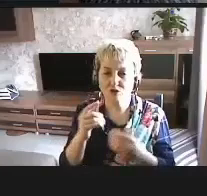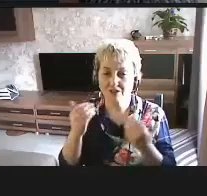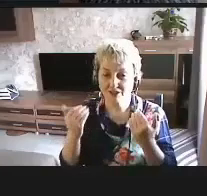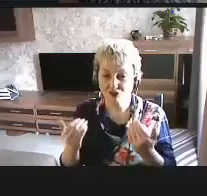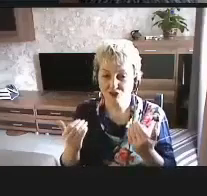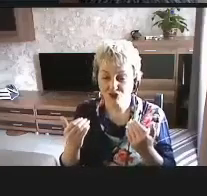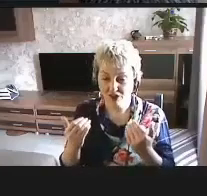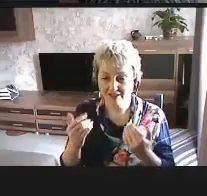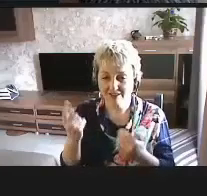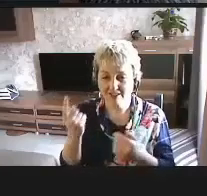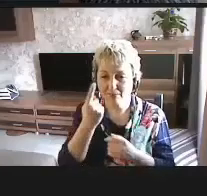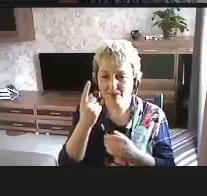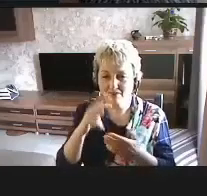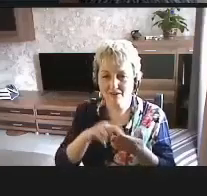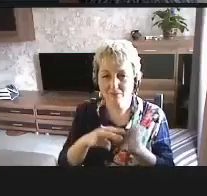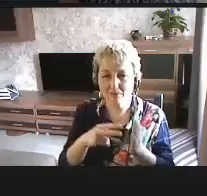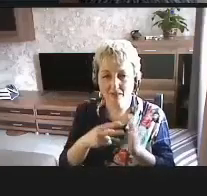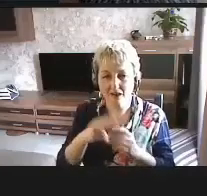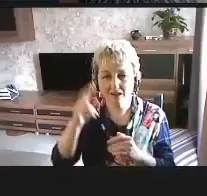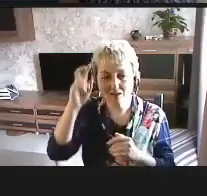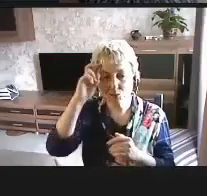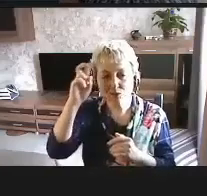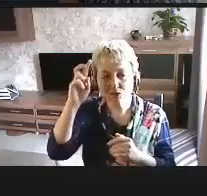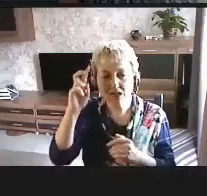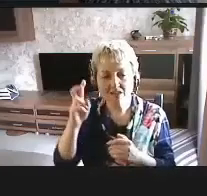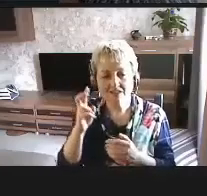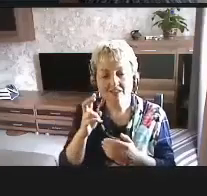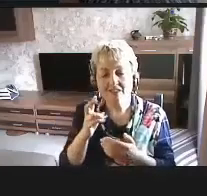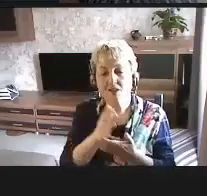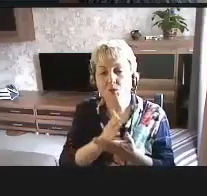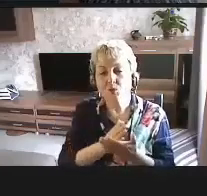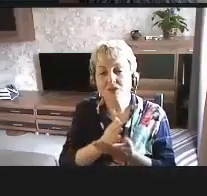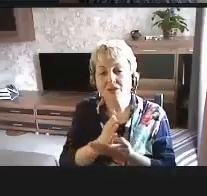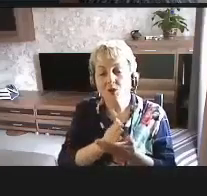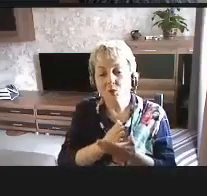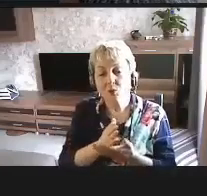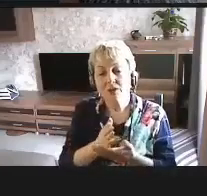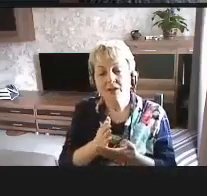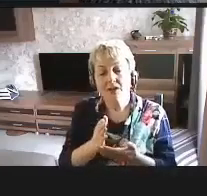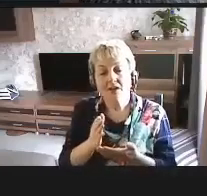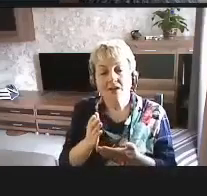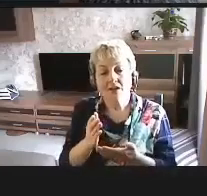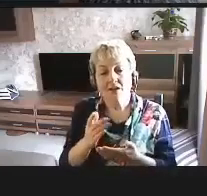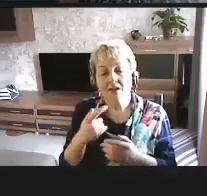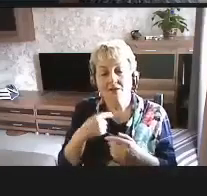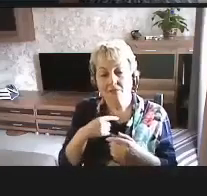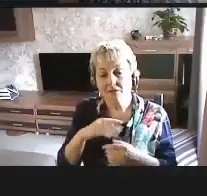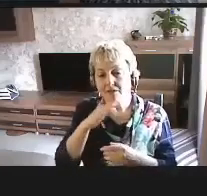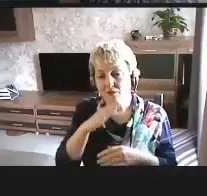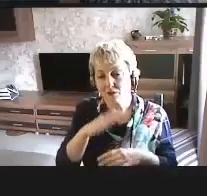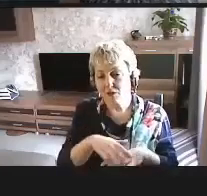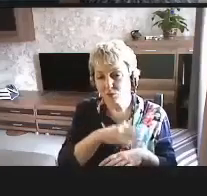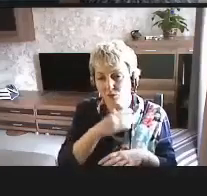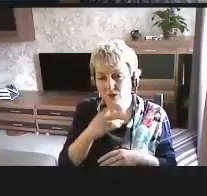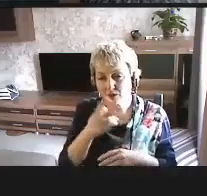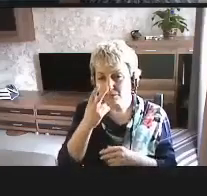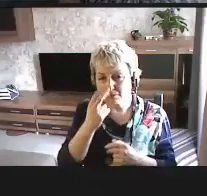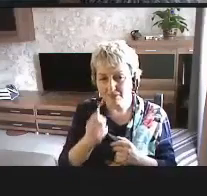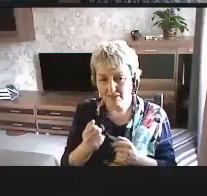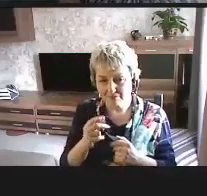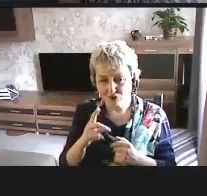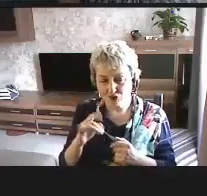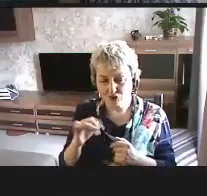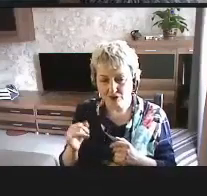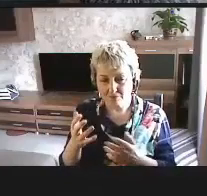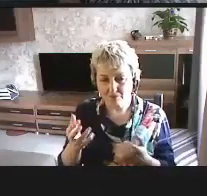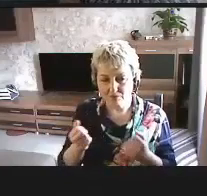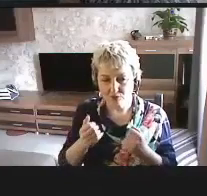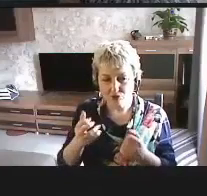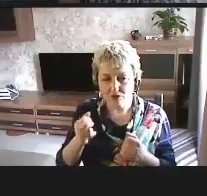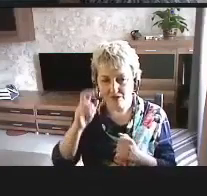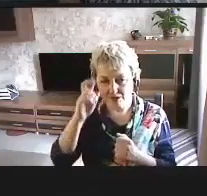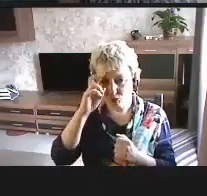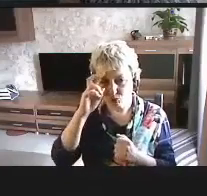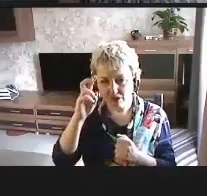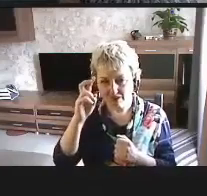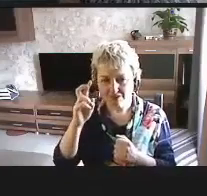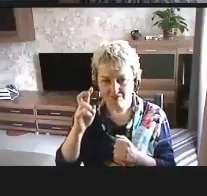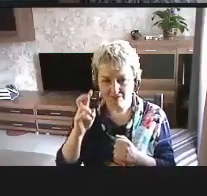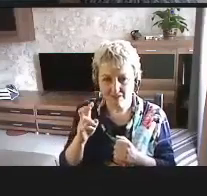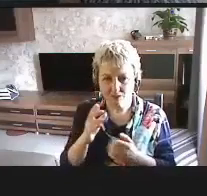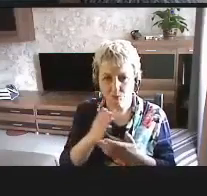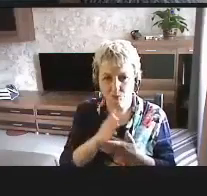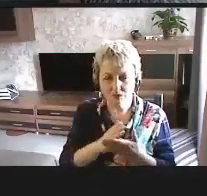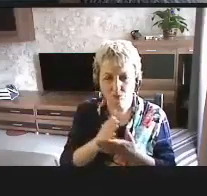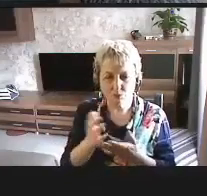выходит на первый план, это государственные услуги. Мы довольно долго по привычке получали эти государственные услуги